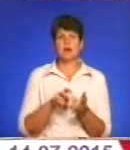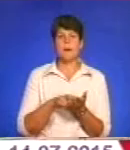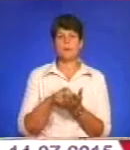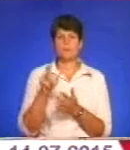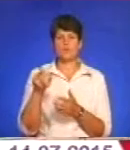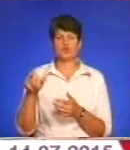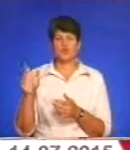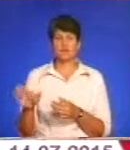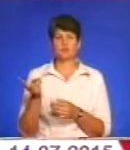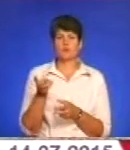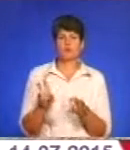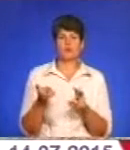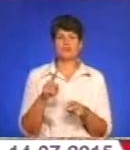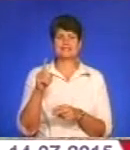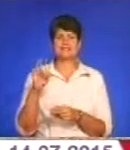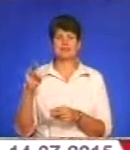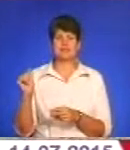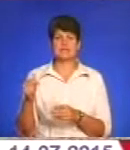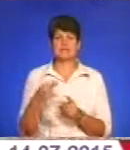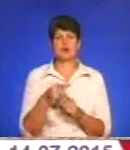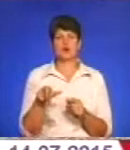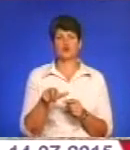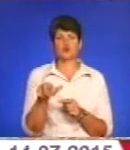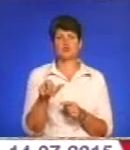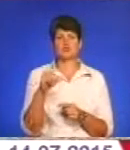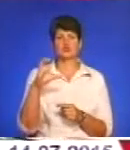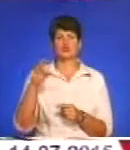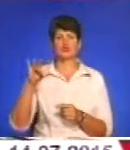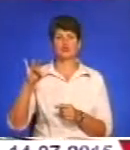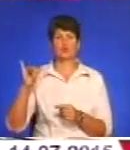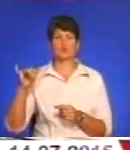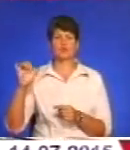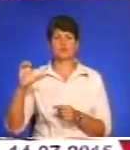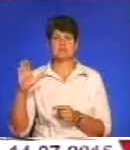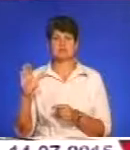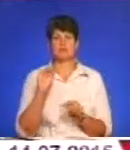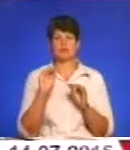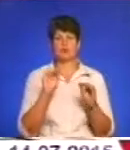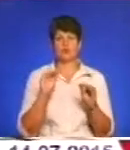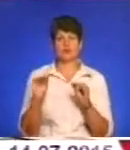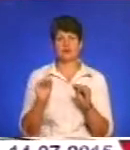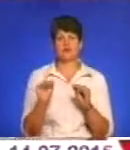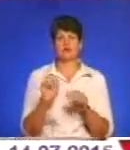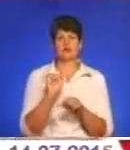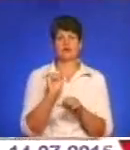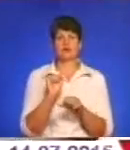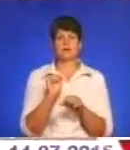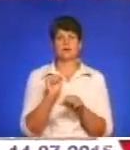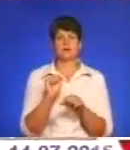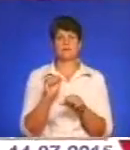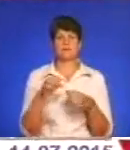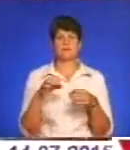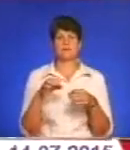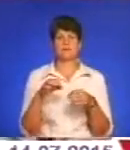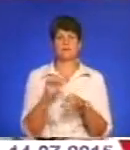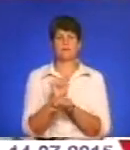йтимуть до Марійнського палацу, на роздоріжжі біля Струсова Теребовлянського району облаштовують паркінг. Цей шлях іде